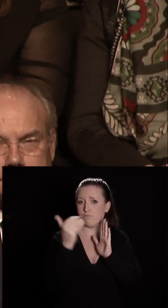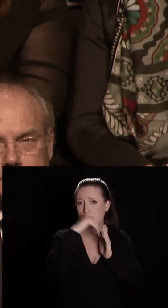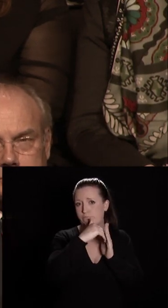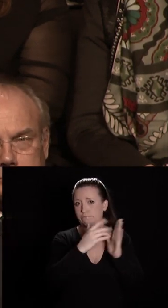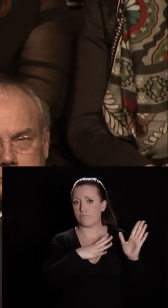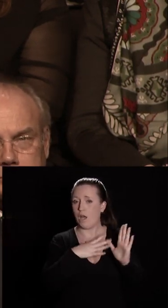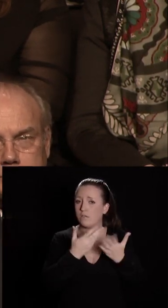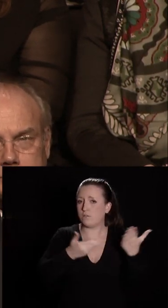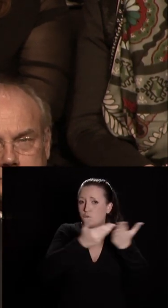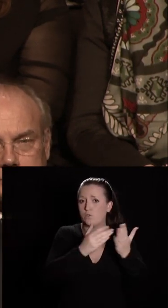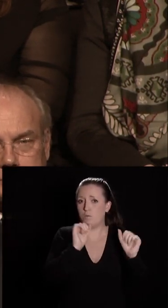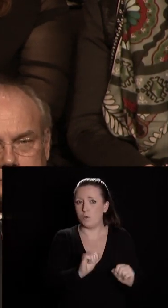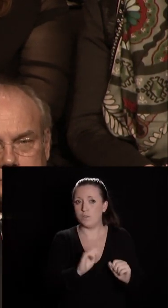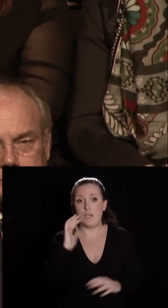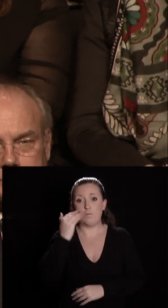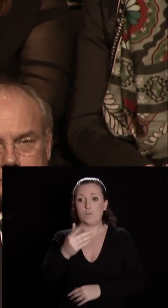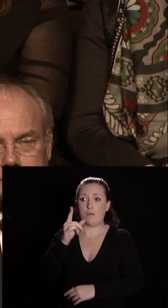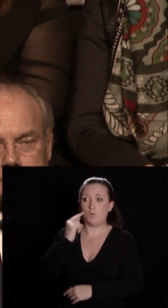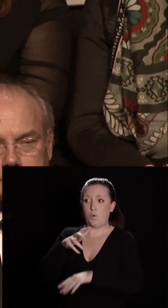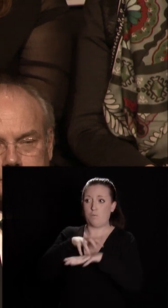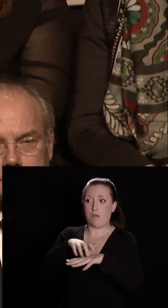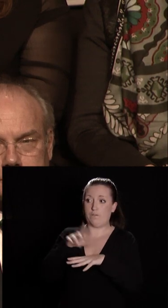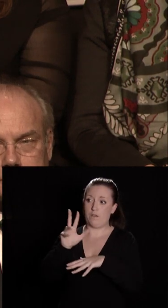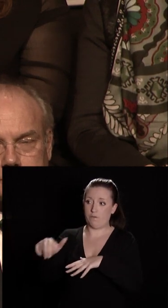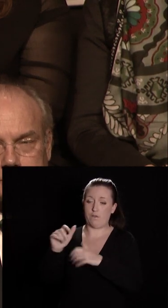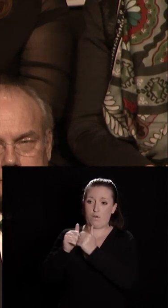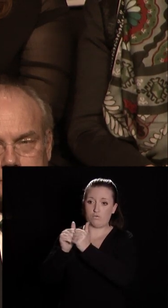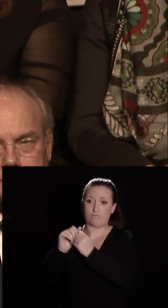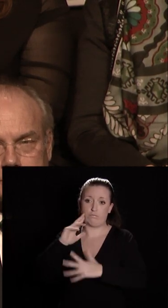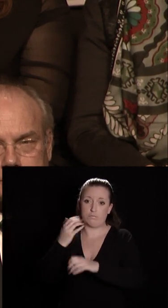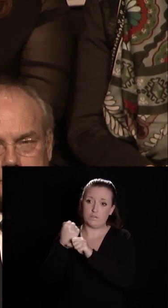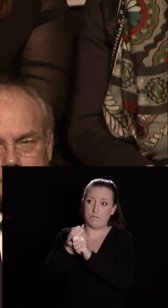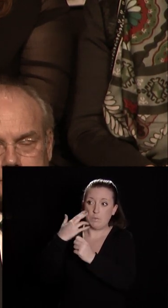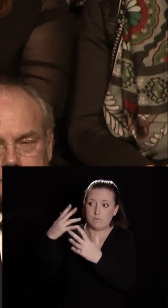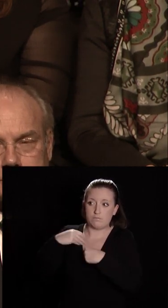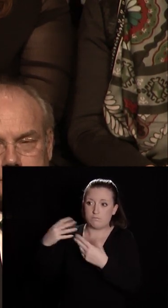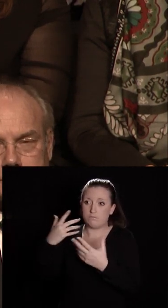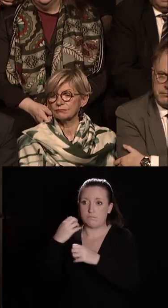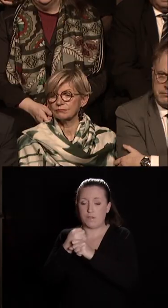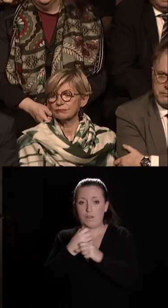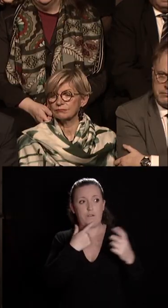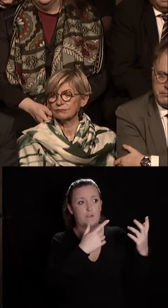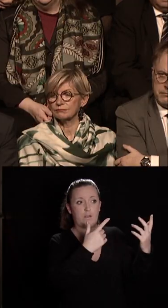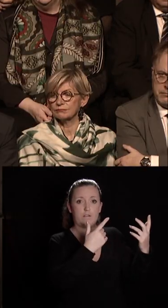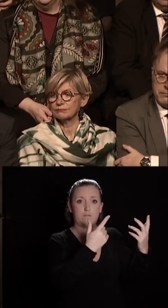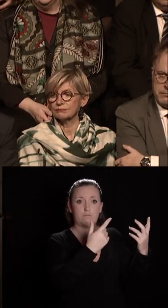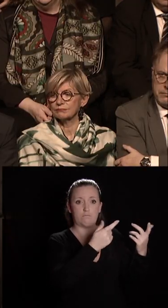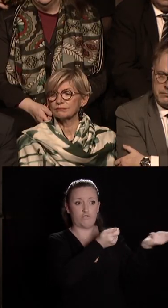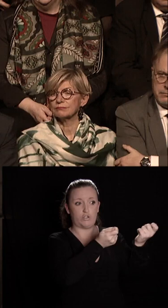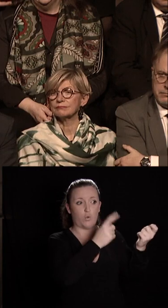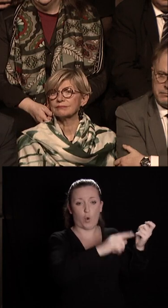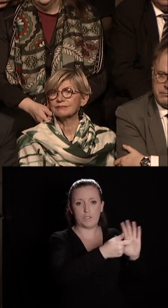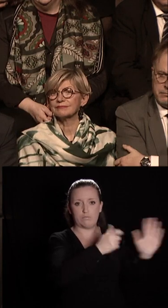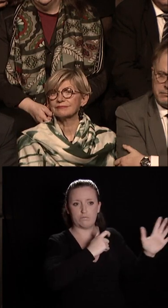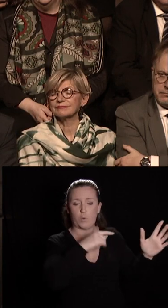c'est désormais, sous votre autorité, monsieur le préfet, que nous travaillerons au transfert des compétences obligatoires. Certes, c'est